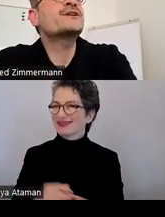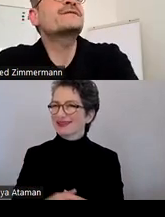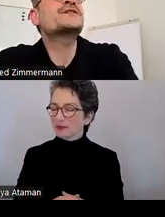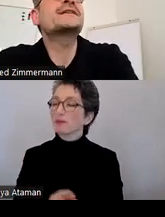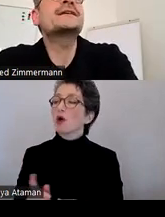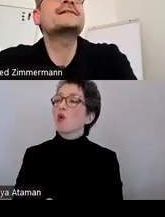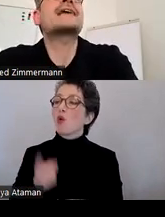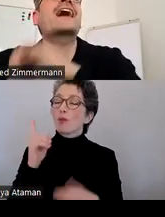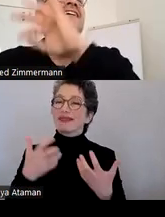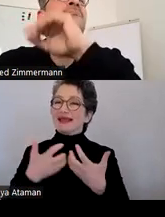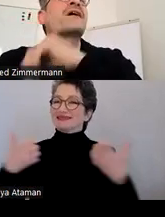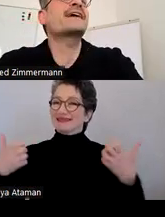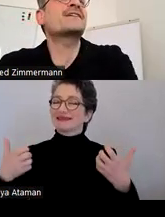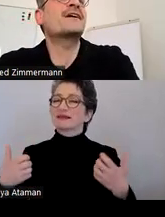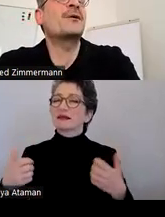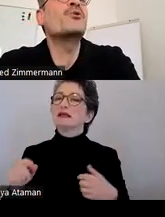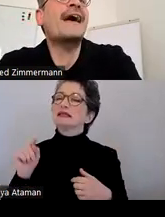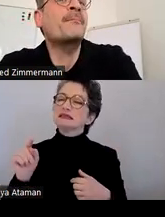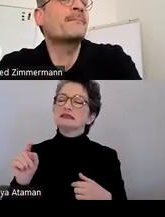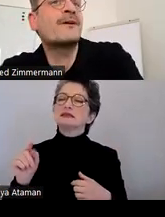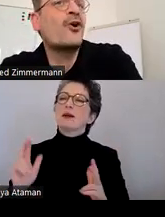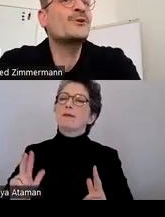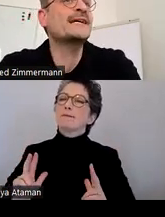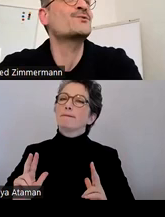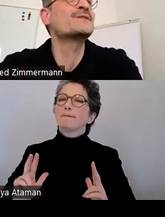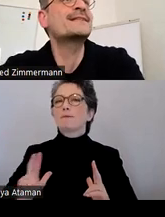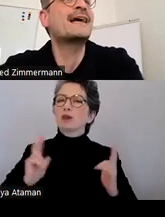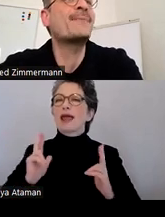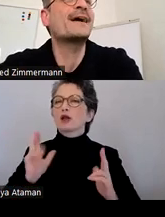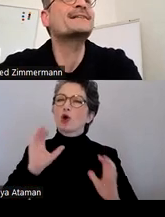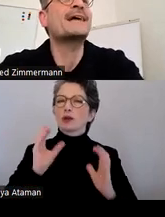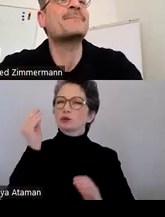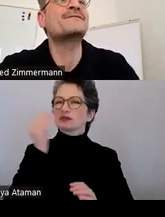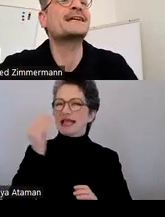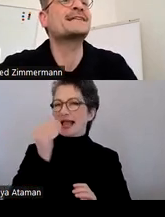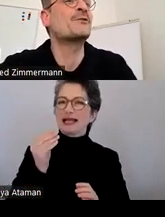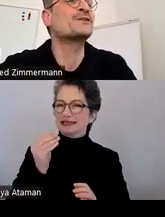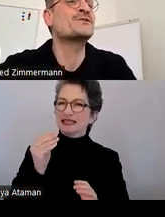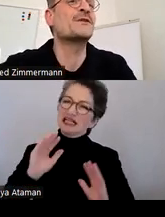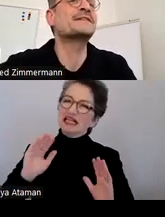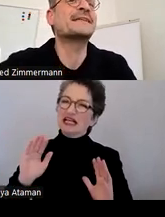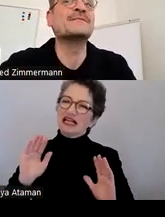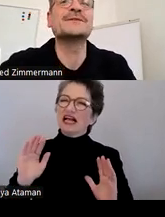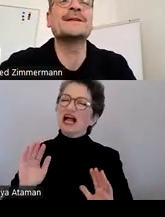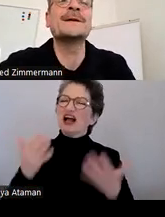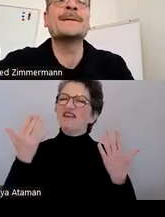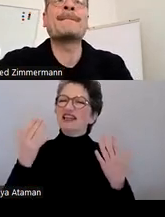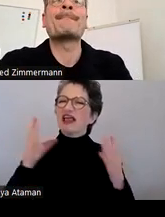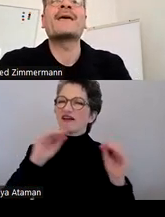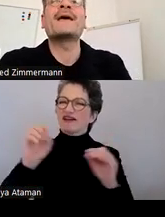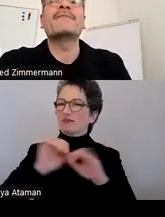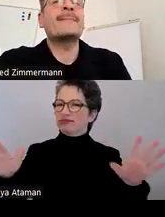Extended-Schriftschnitte, das ist gerade im Bereich modernen Kommunikationsdesign mal wieder die Sau, durchste aufgetrieben wird.